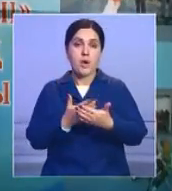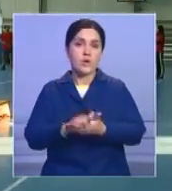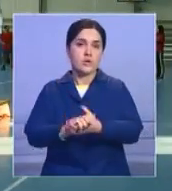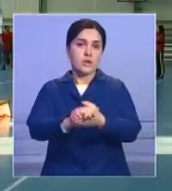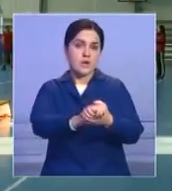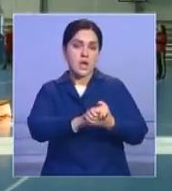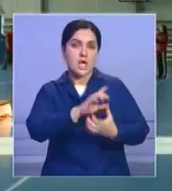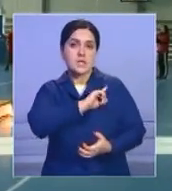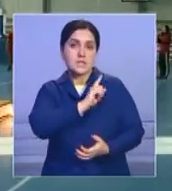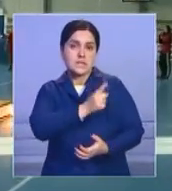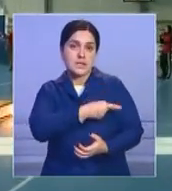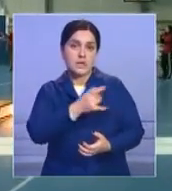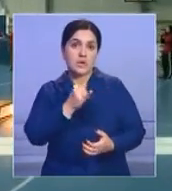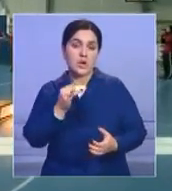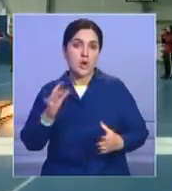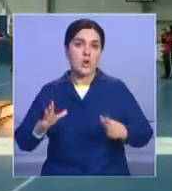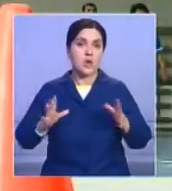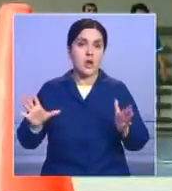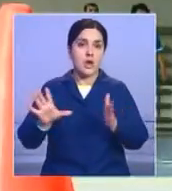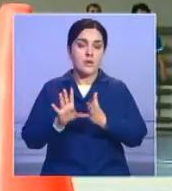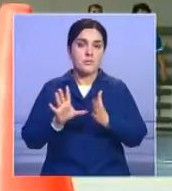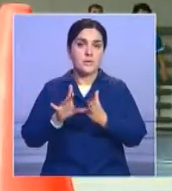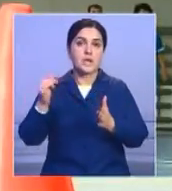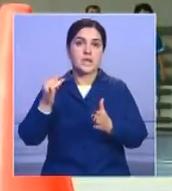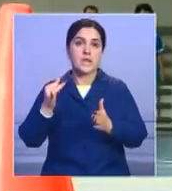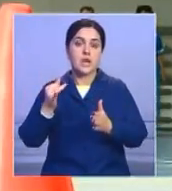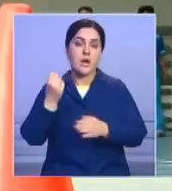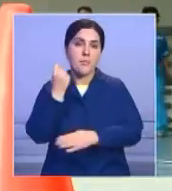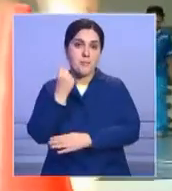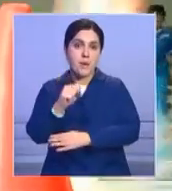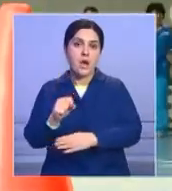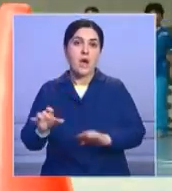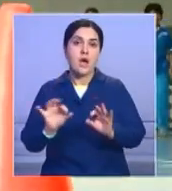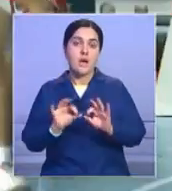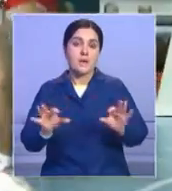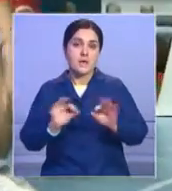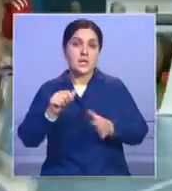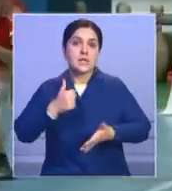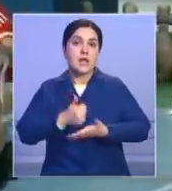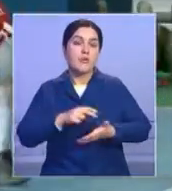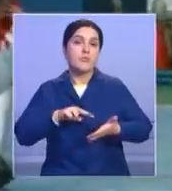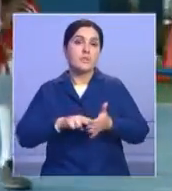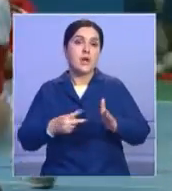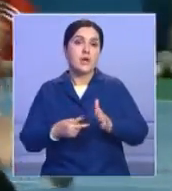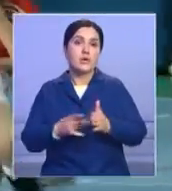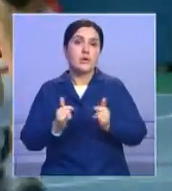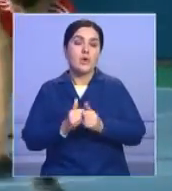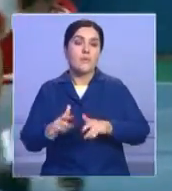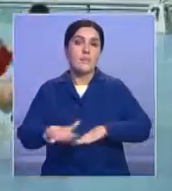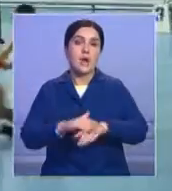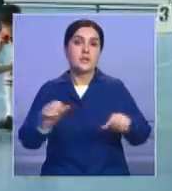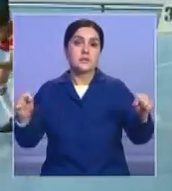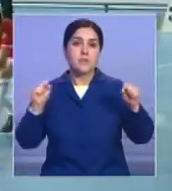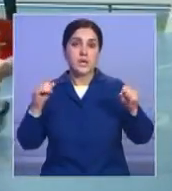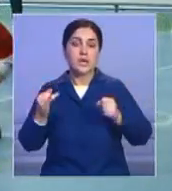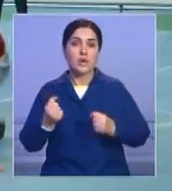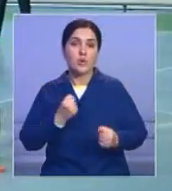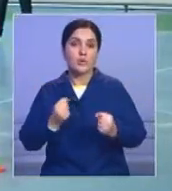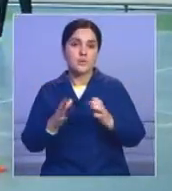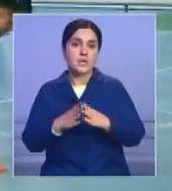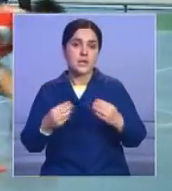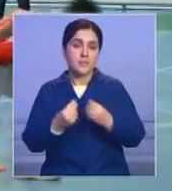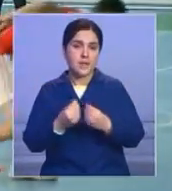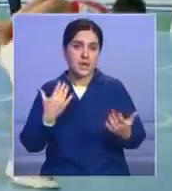сплоченность, силу и ловкость и огромное стремление к победе. По словам организаторов, главная цель мероприятия – развитие массового спорта и укрепление